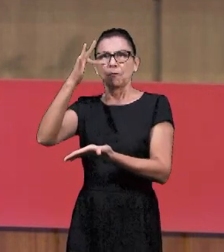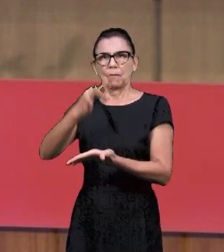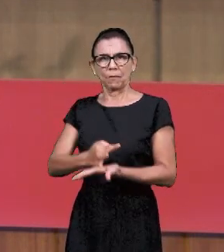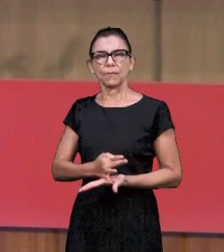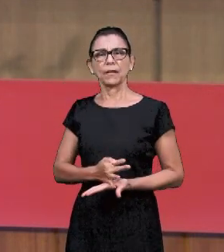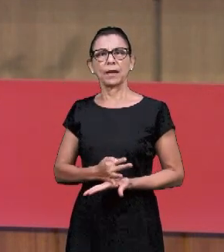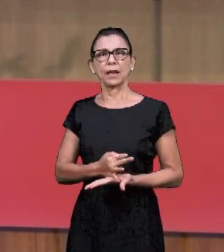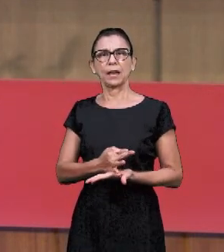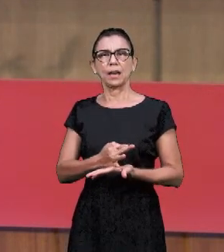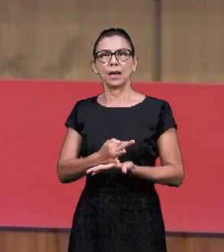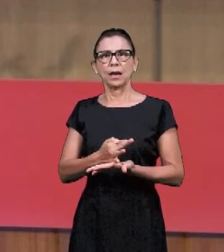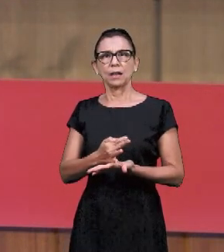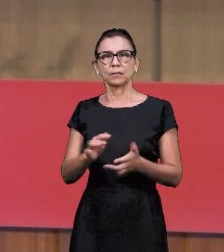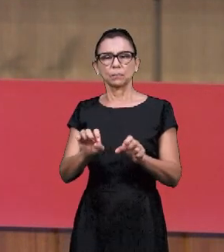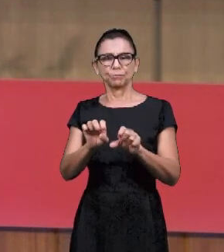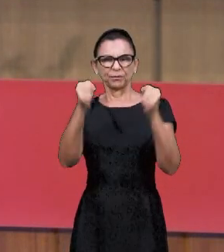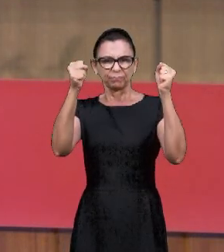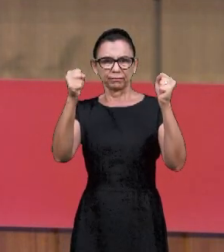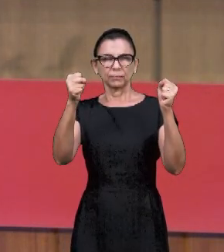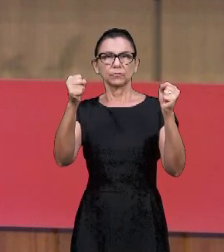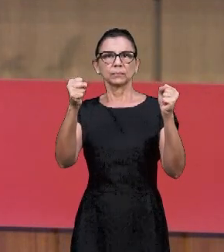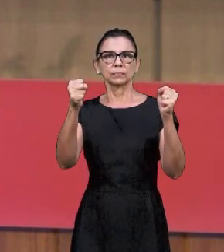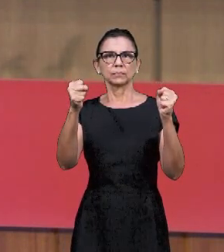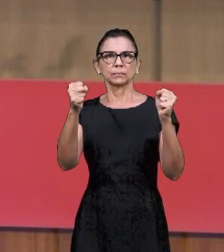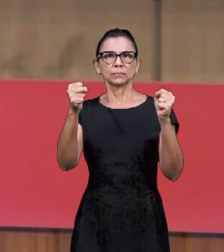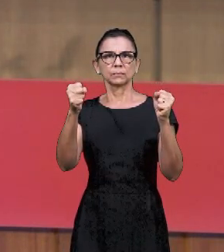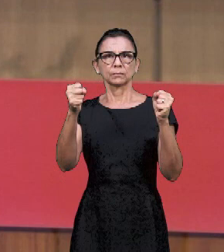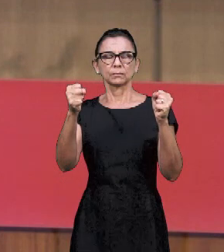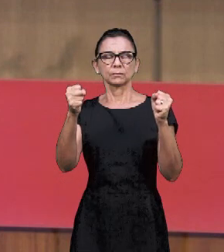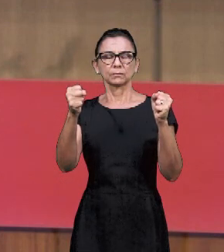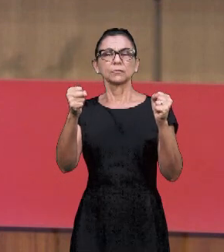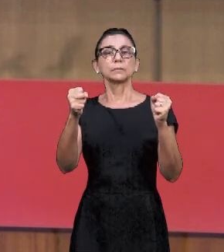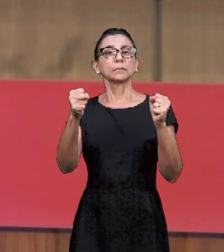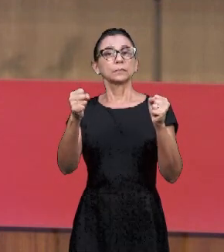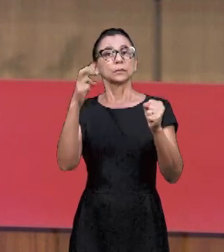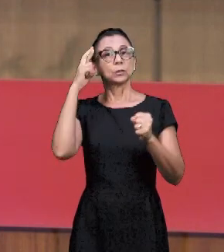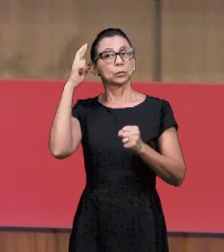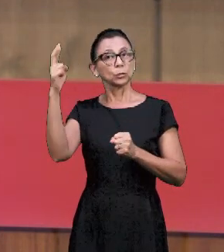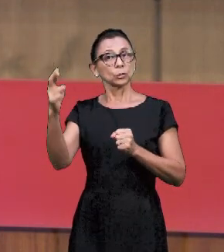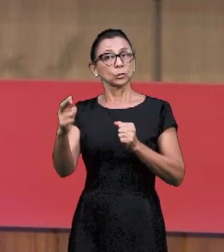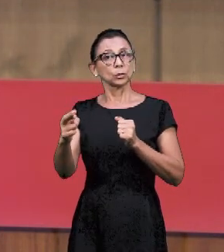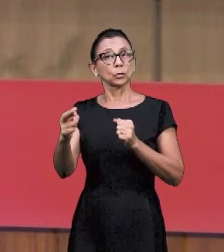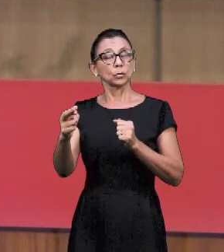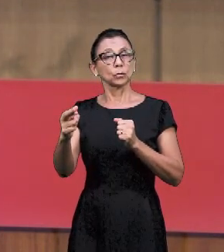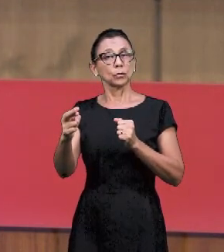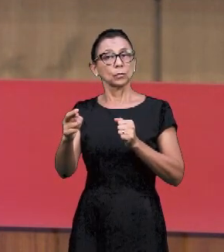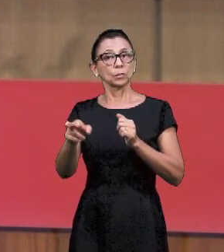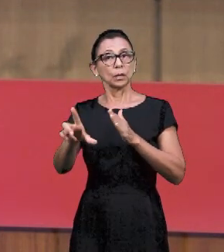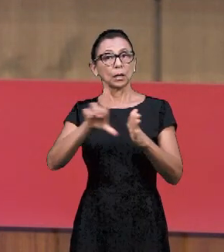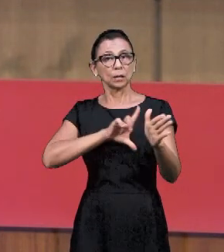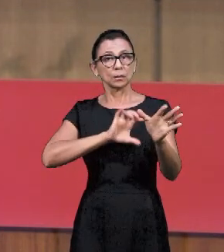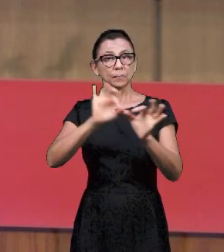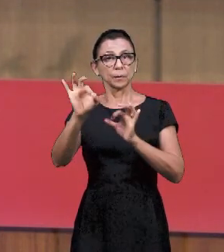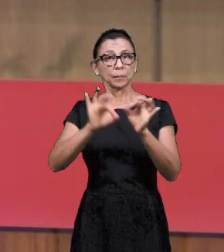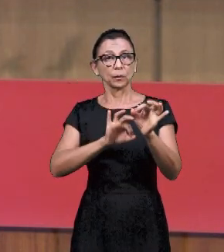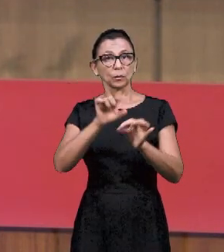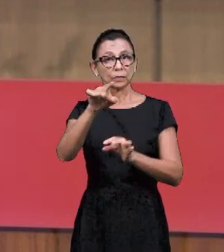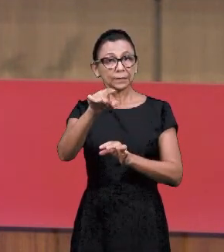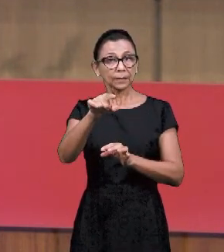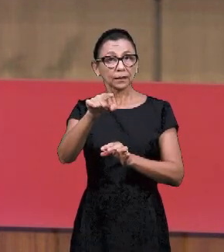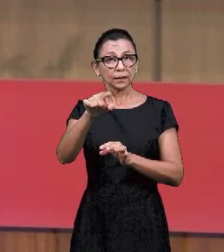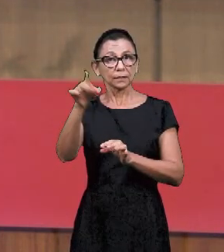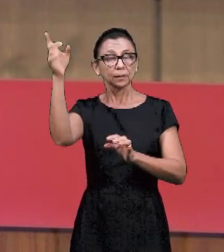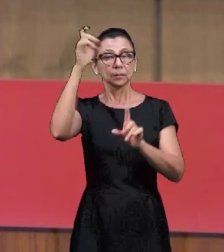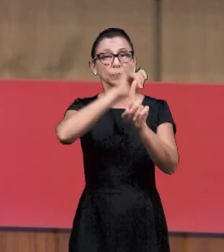Ты заключил завет веры. И когда ты преломляешь этот завет веры, которым Бог